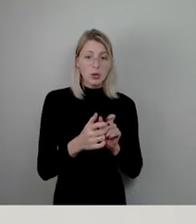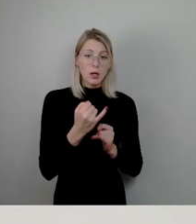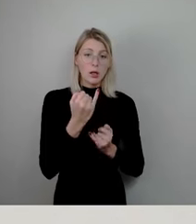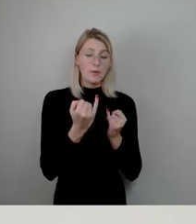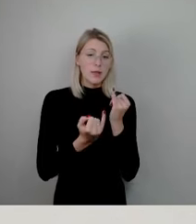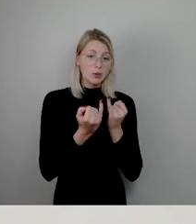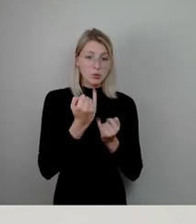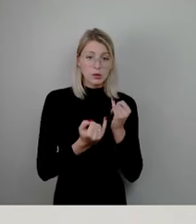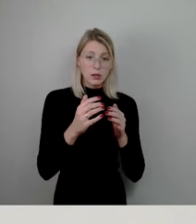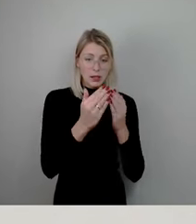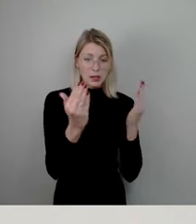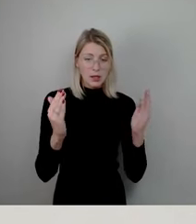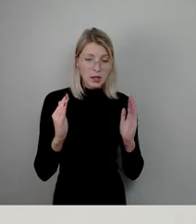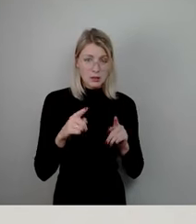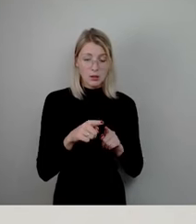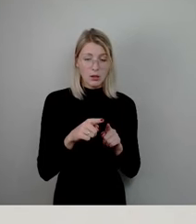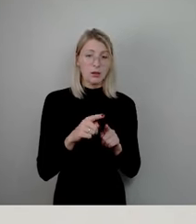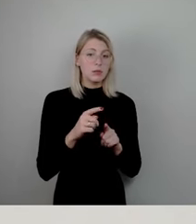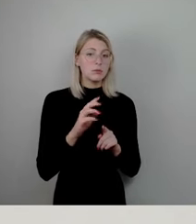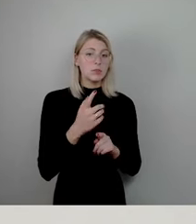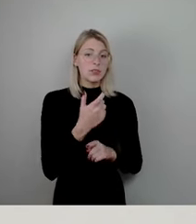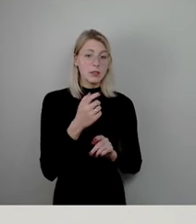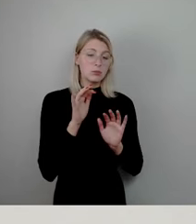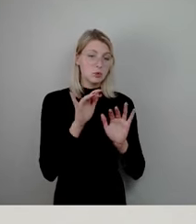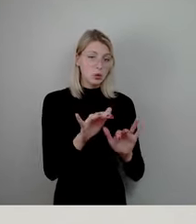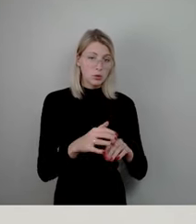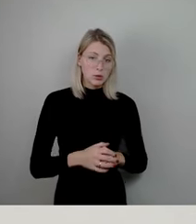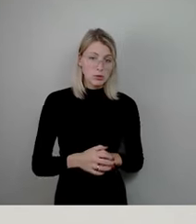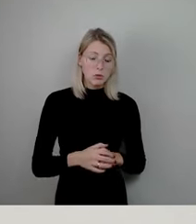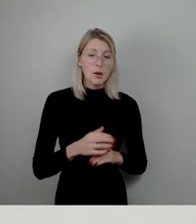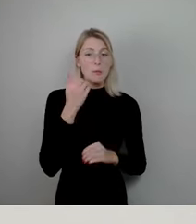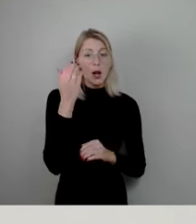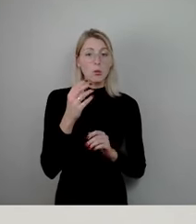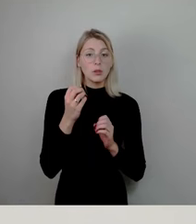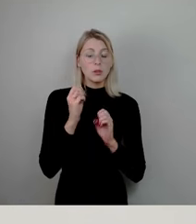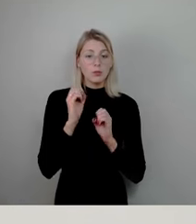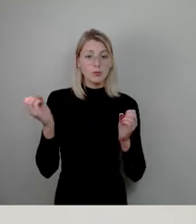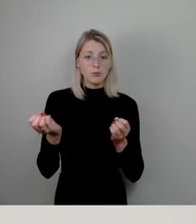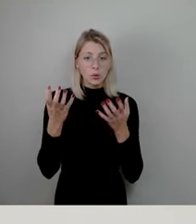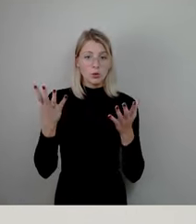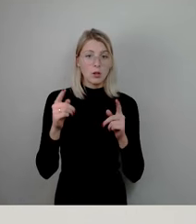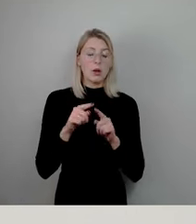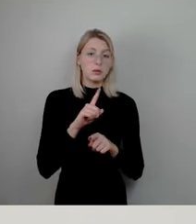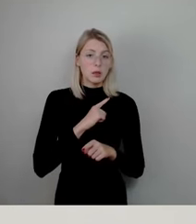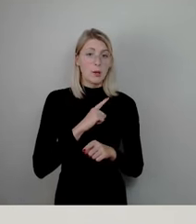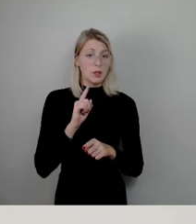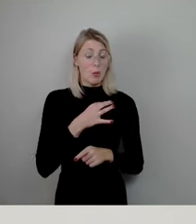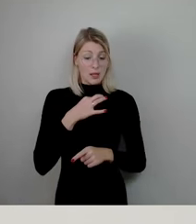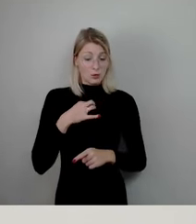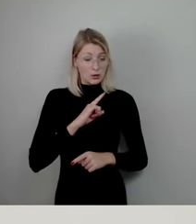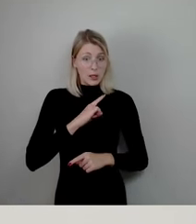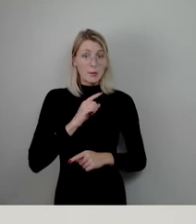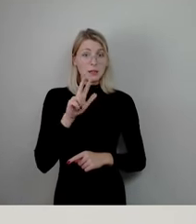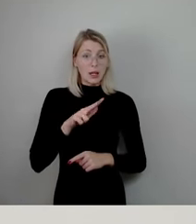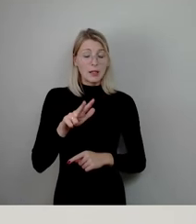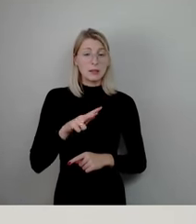Investitionen von around 20 Millionen. Blau ist Wunder, wo ich persönlich die Fördermittel organisiert habe, 13 Millionen, sonst